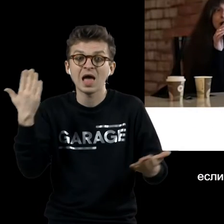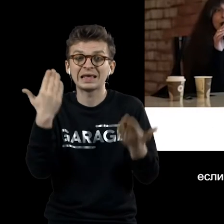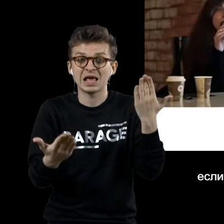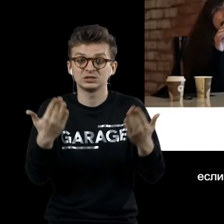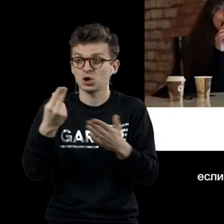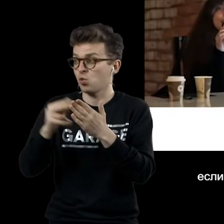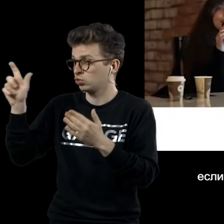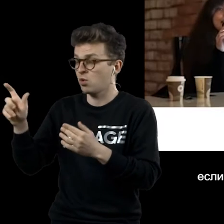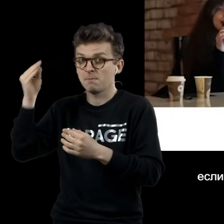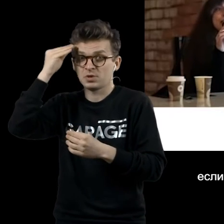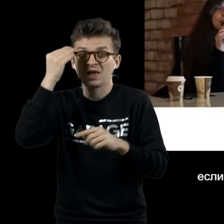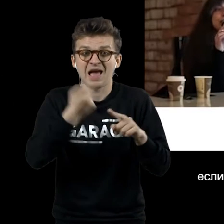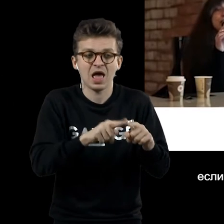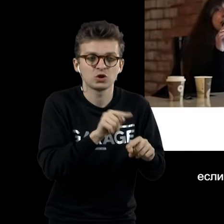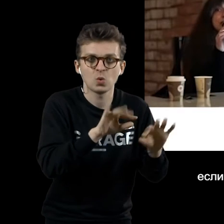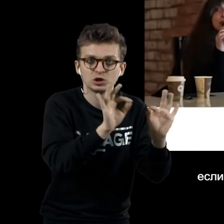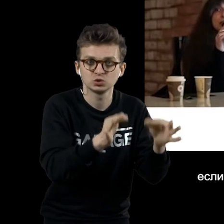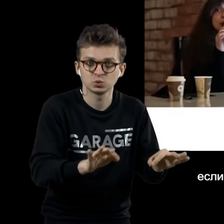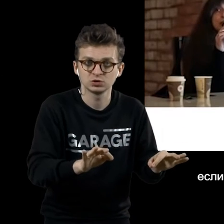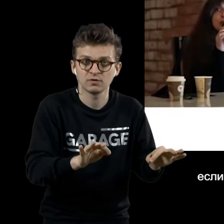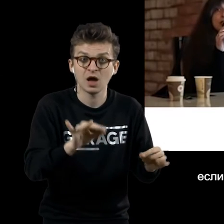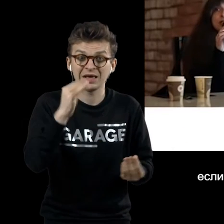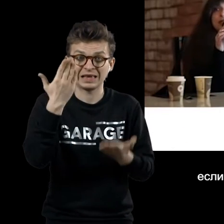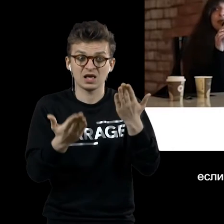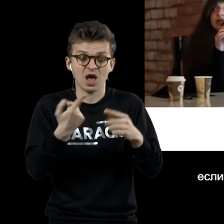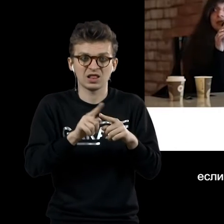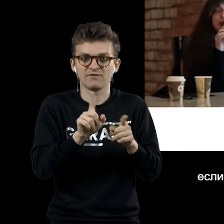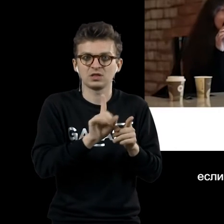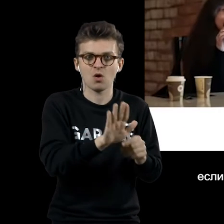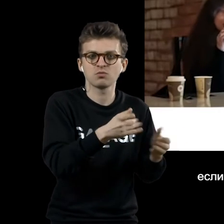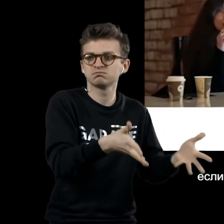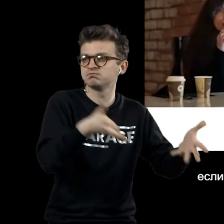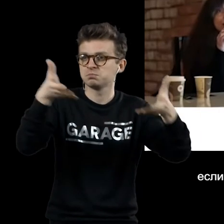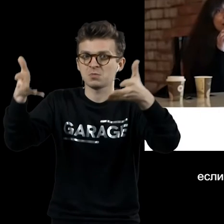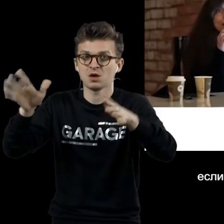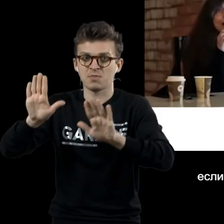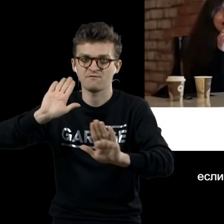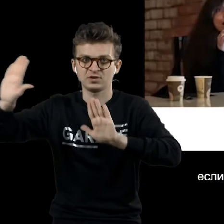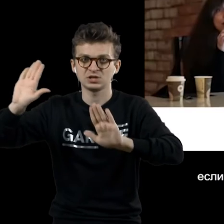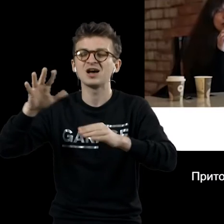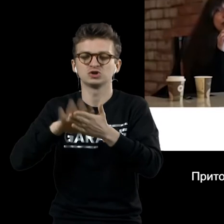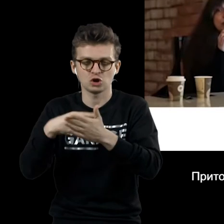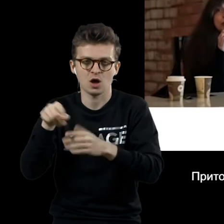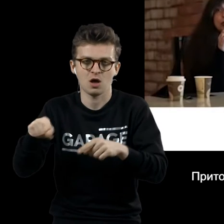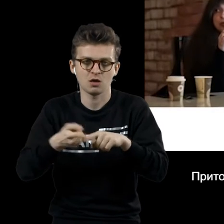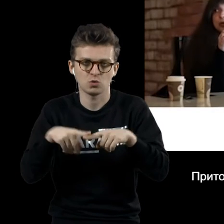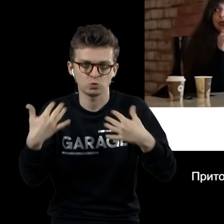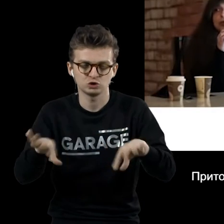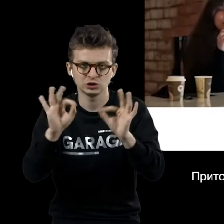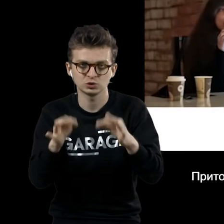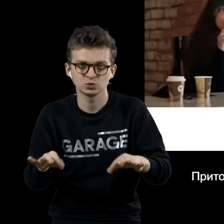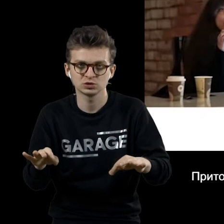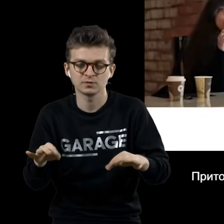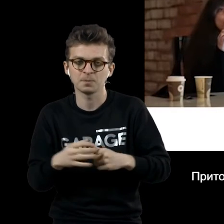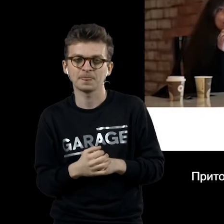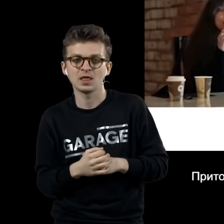произведения искусства, и если он в таком качестве выставлен на выставке. Притом предмет должен быть